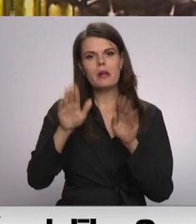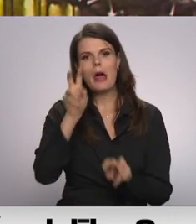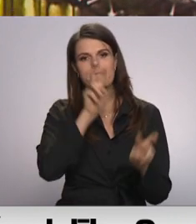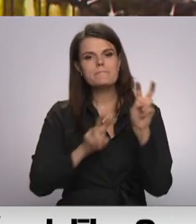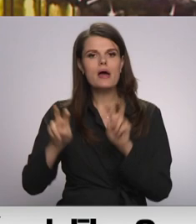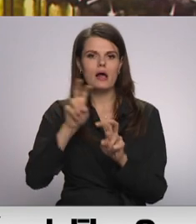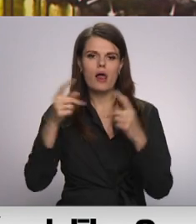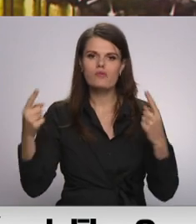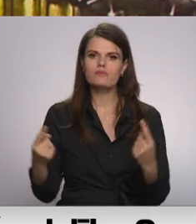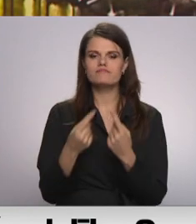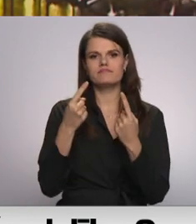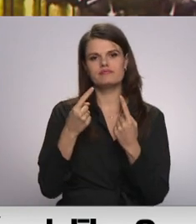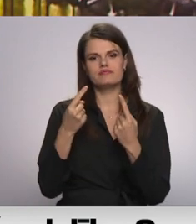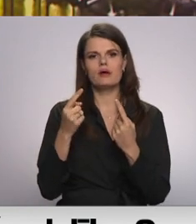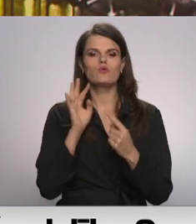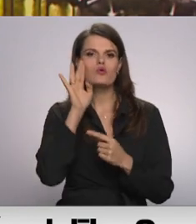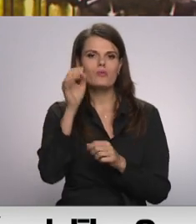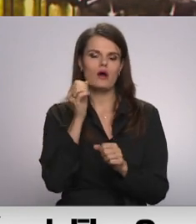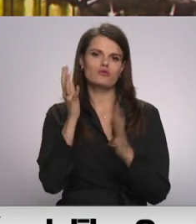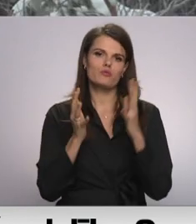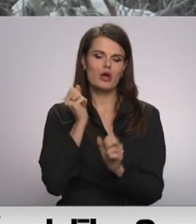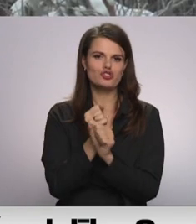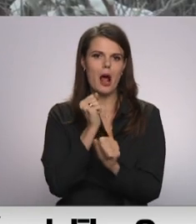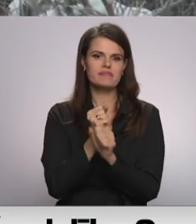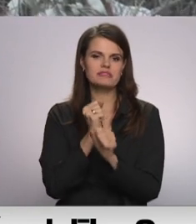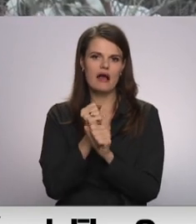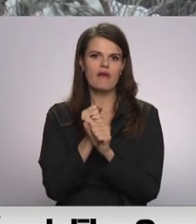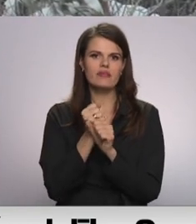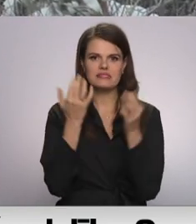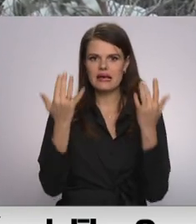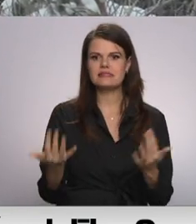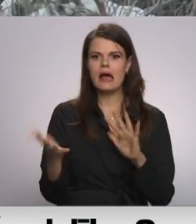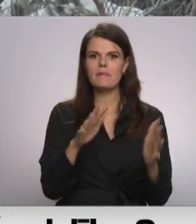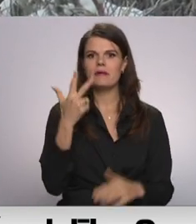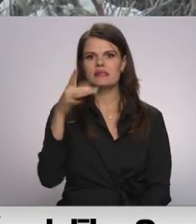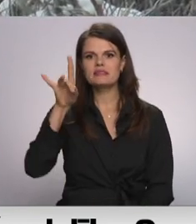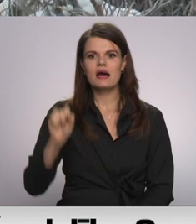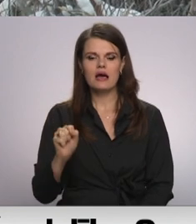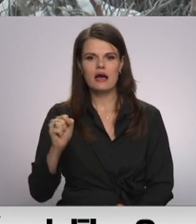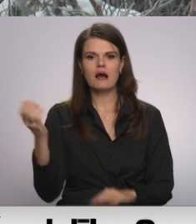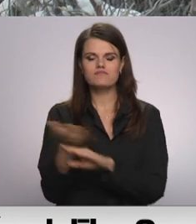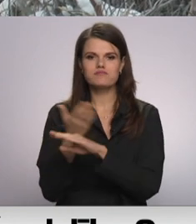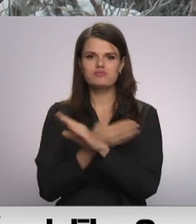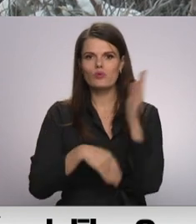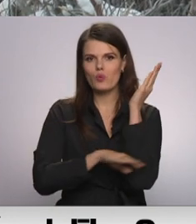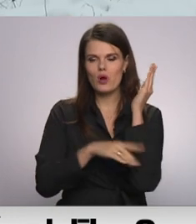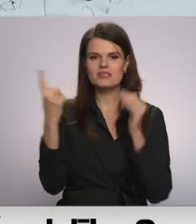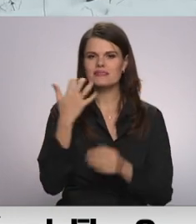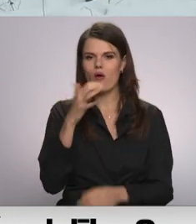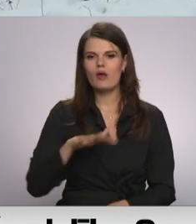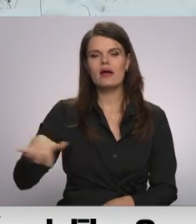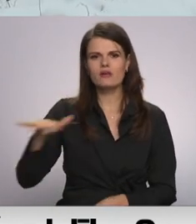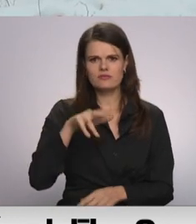pieņemamus turpmākos mežas strādes risinājumus. Apmēram, trīs hektāru platībā nocirstie koki saukrastos